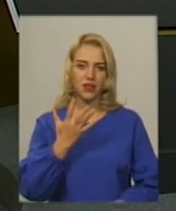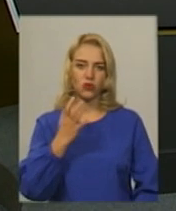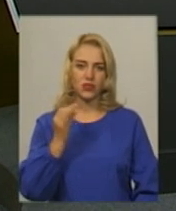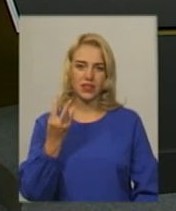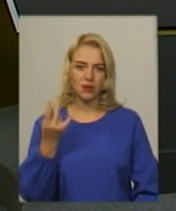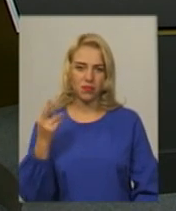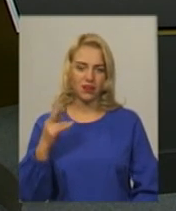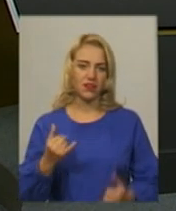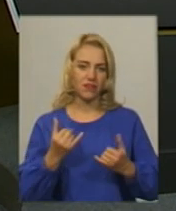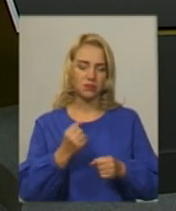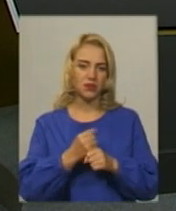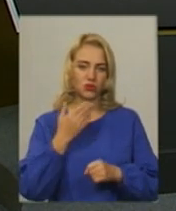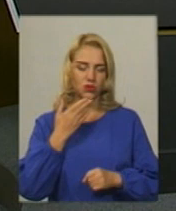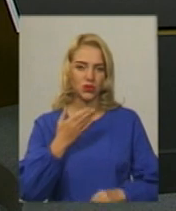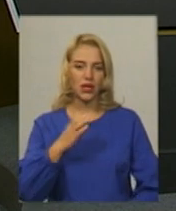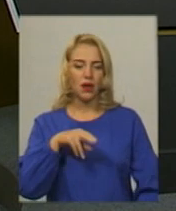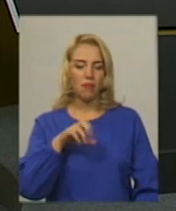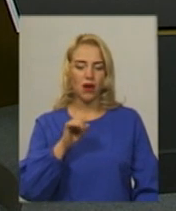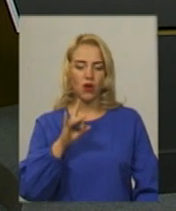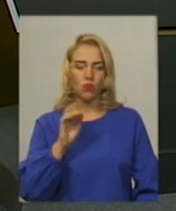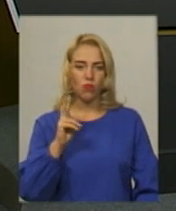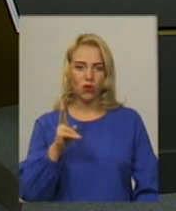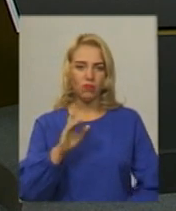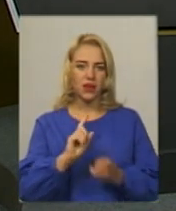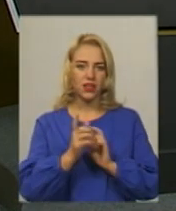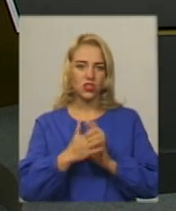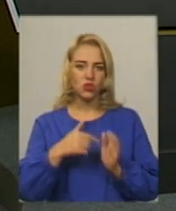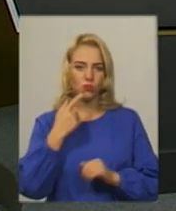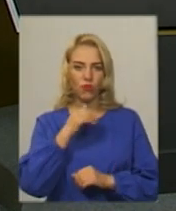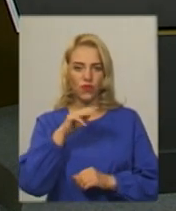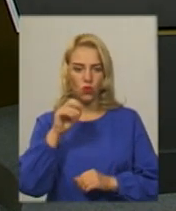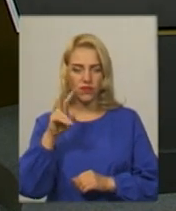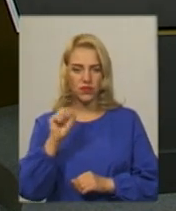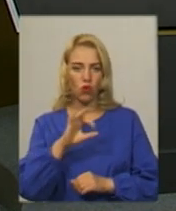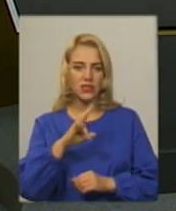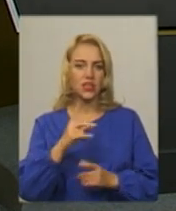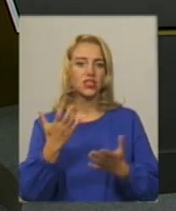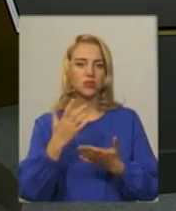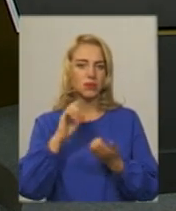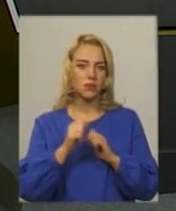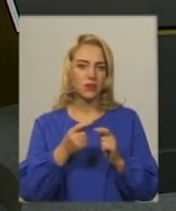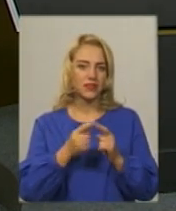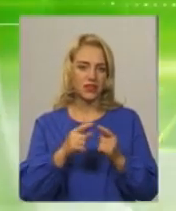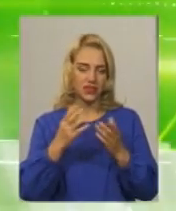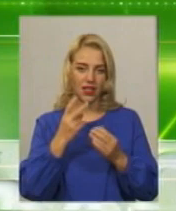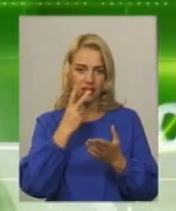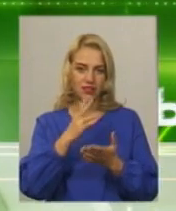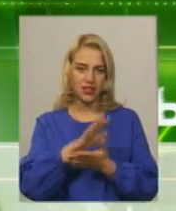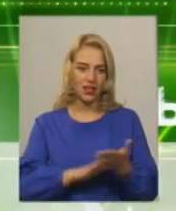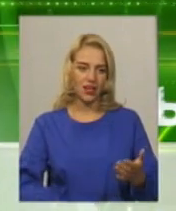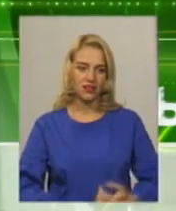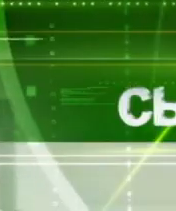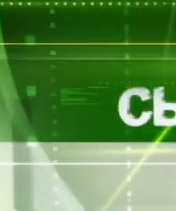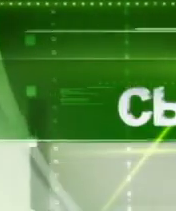працює ведуча Світлана Поробук, диктор жестової мови Оксана Фіновська Чим запам'ятається нам день – дивіться далі Музика